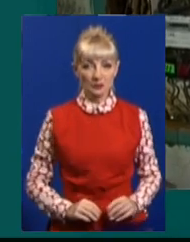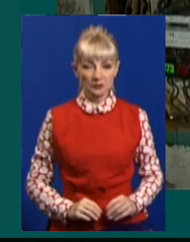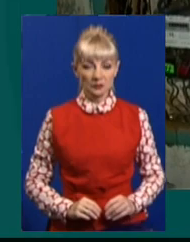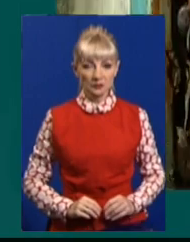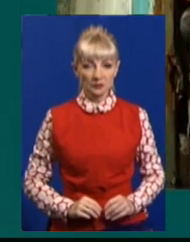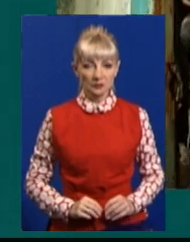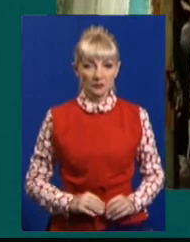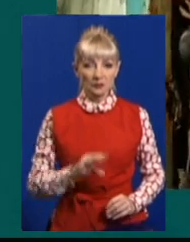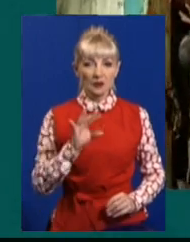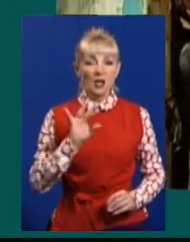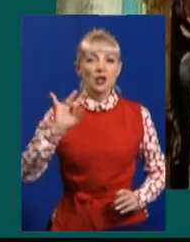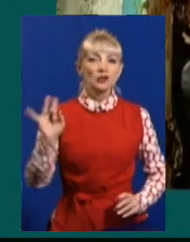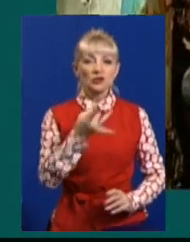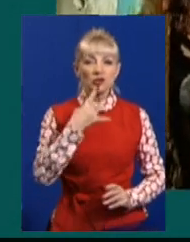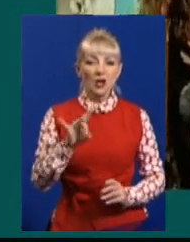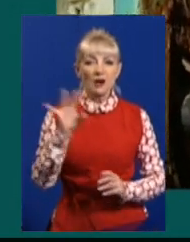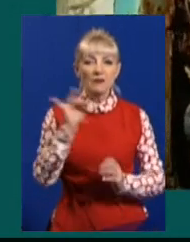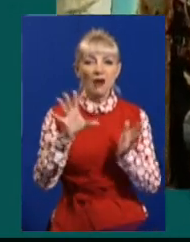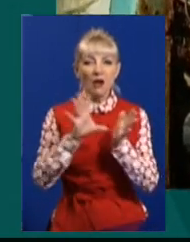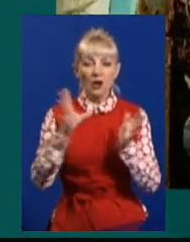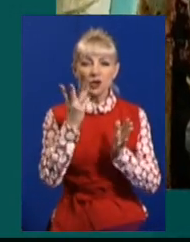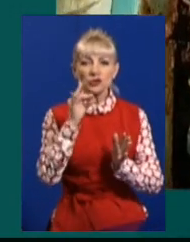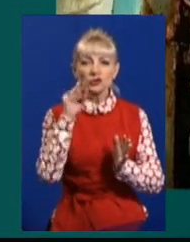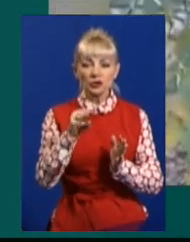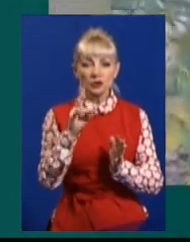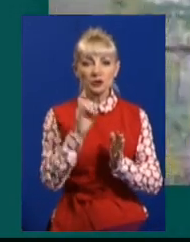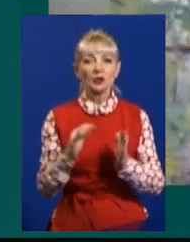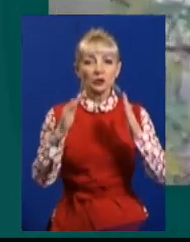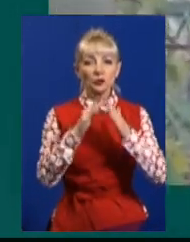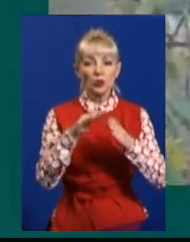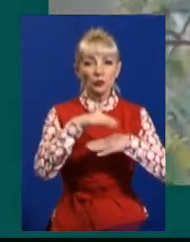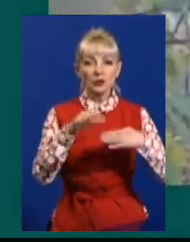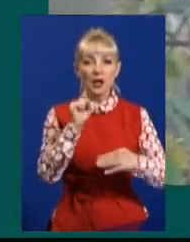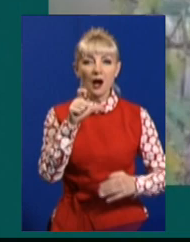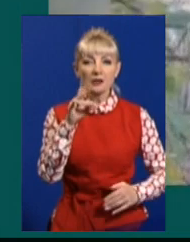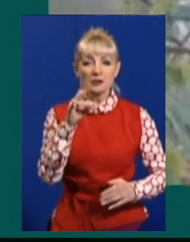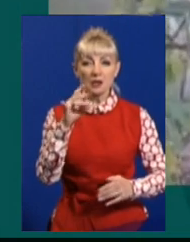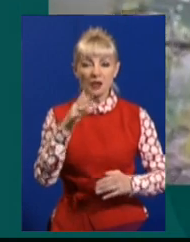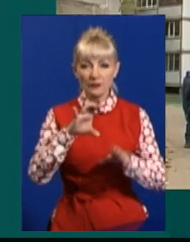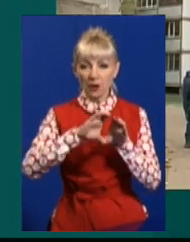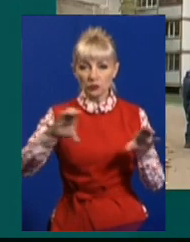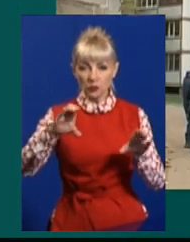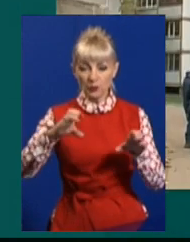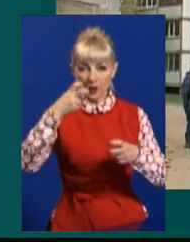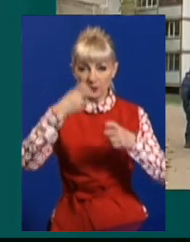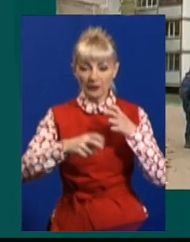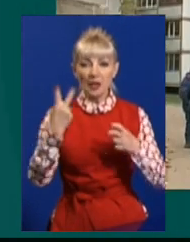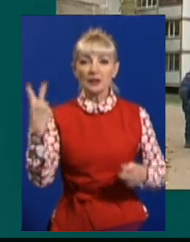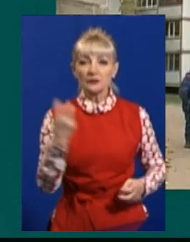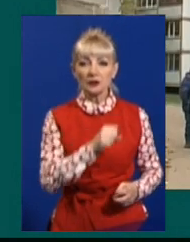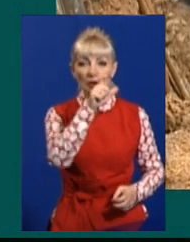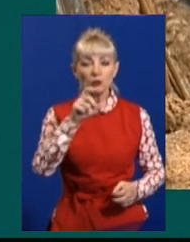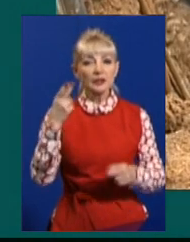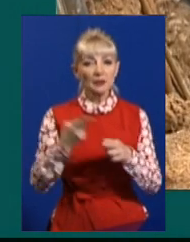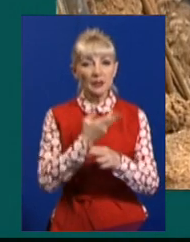Музика Іржа та конденсат на електричних щитах. У будинку на вулиці Аксарова у підвалі прорвало трубу. Два тижні мешканці без